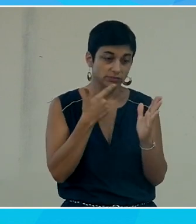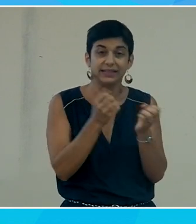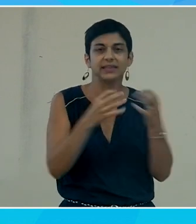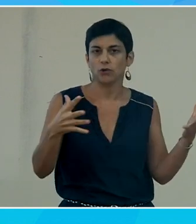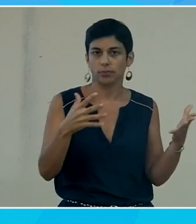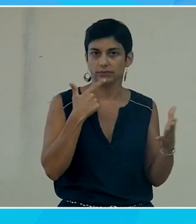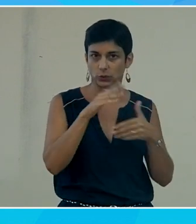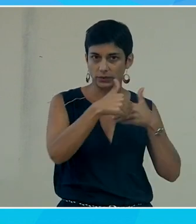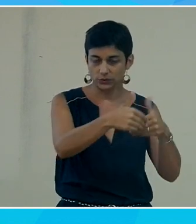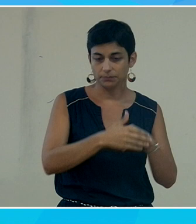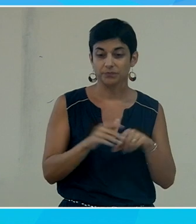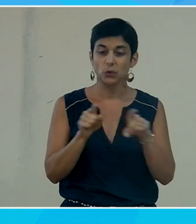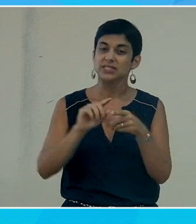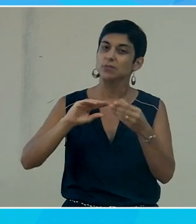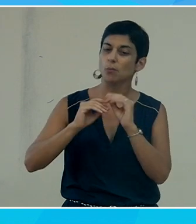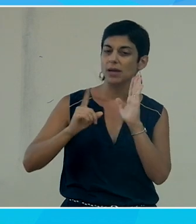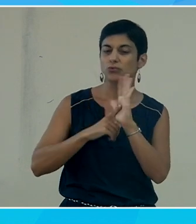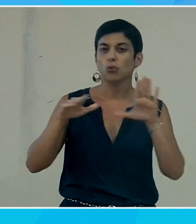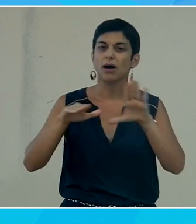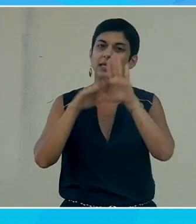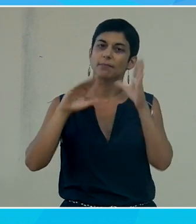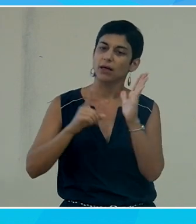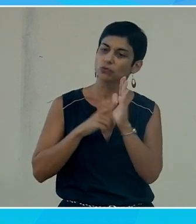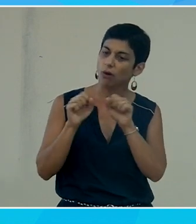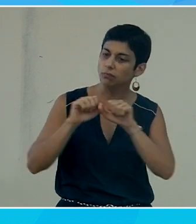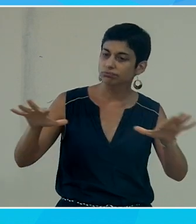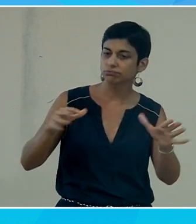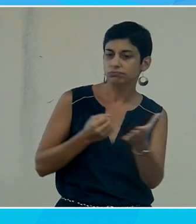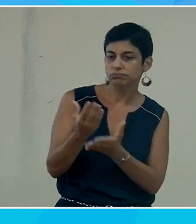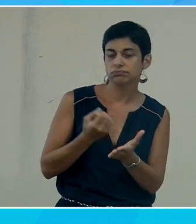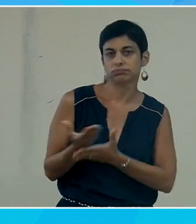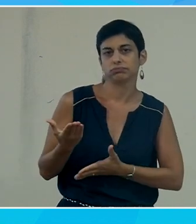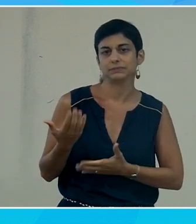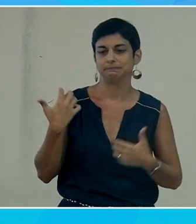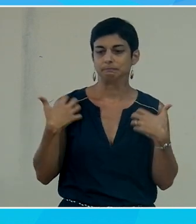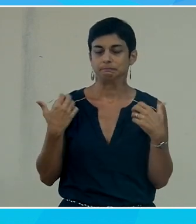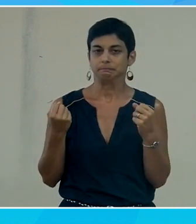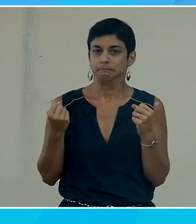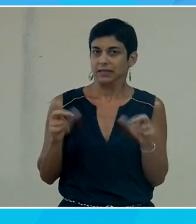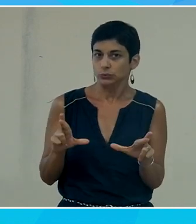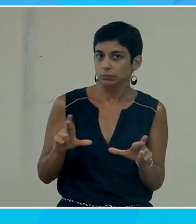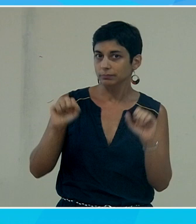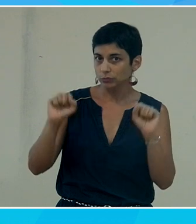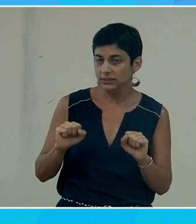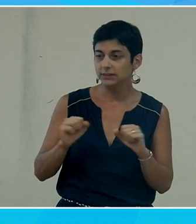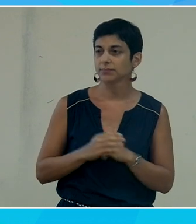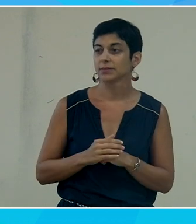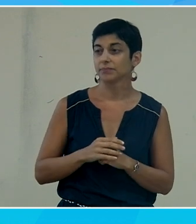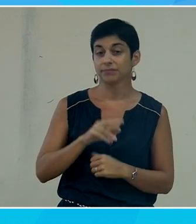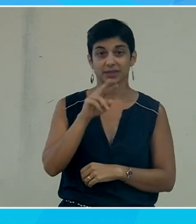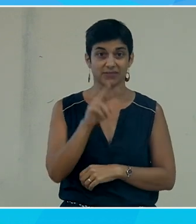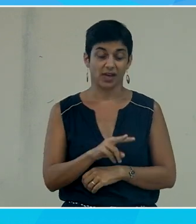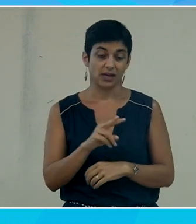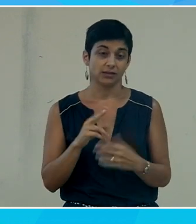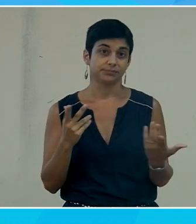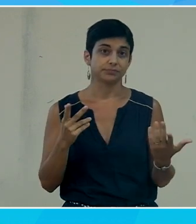et la problématique de droit à l'image de droit à la donnée à savoir que quand même la vraie différence qu'on a